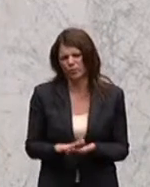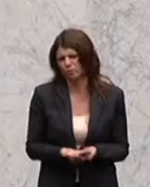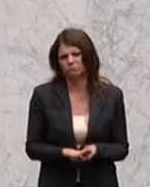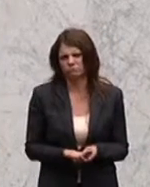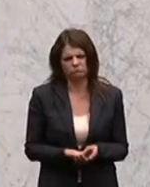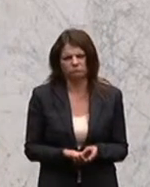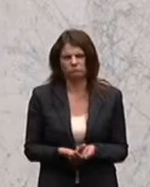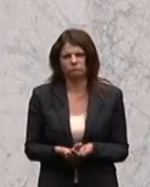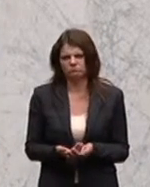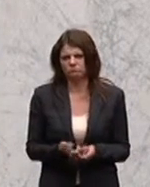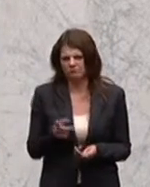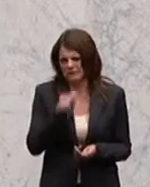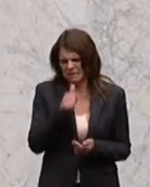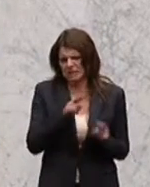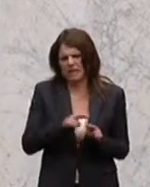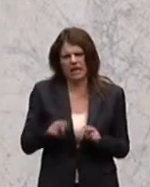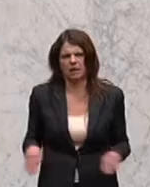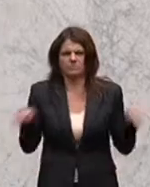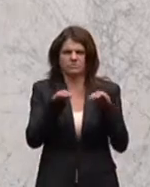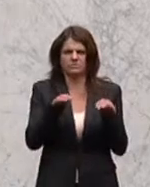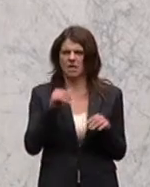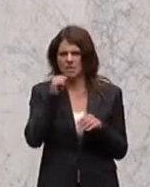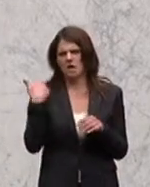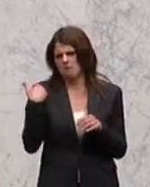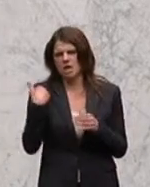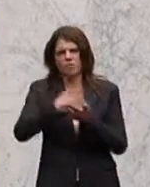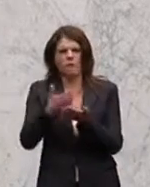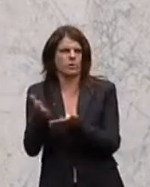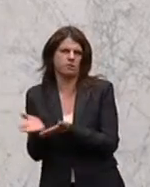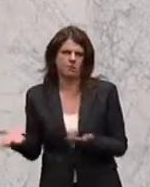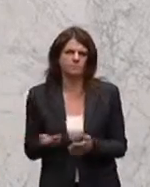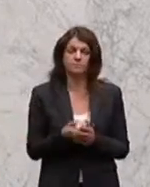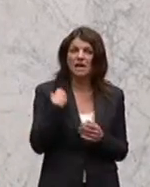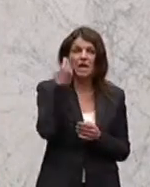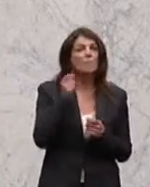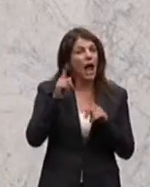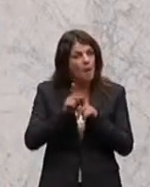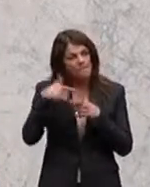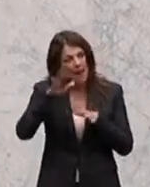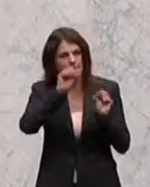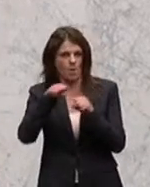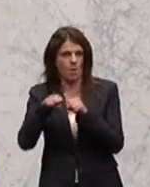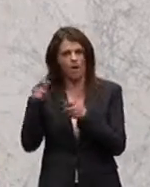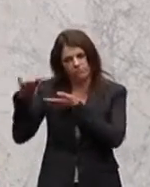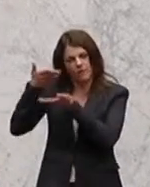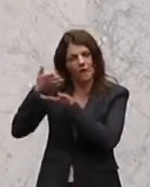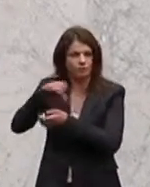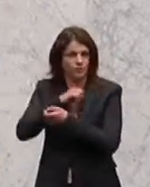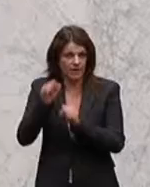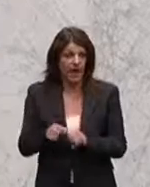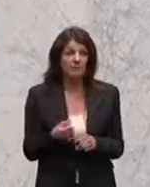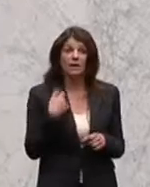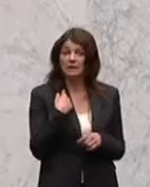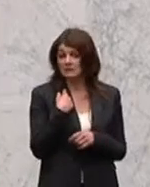das ist jedenfalls keine gerechte Lastenverteilung. Und ich glaube auch, dass mehr möglich gewesen wäre. Aber ich fürchte, die NEOS